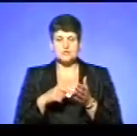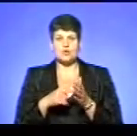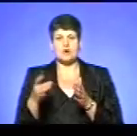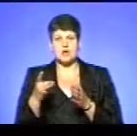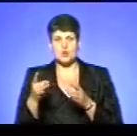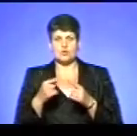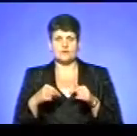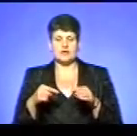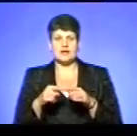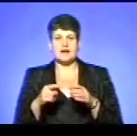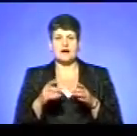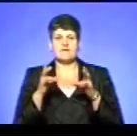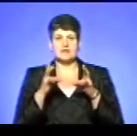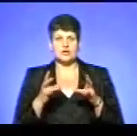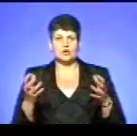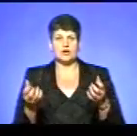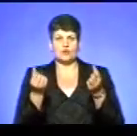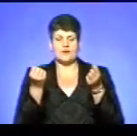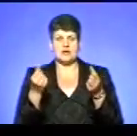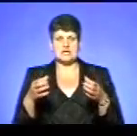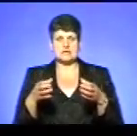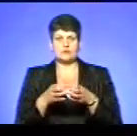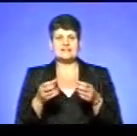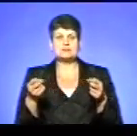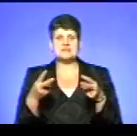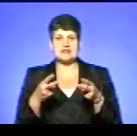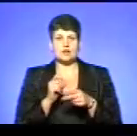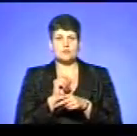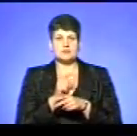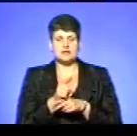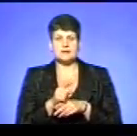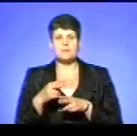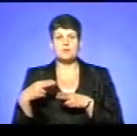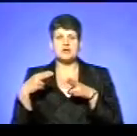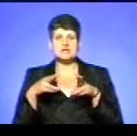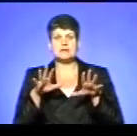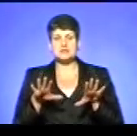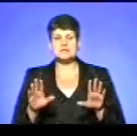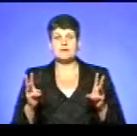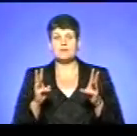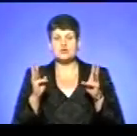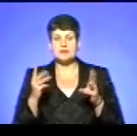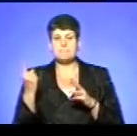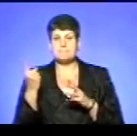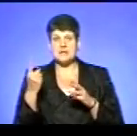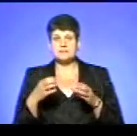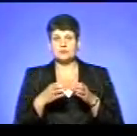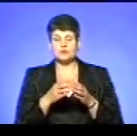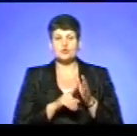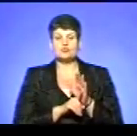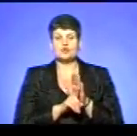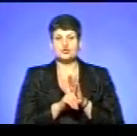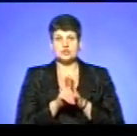а також аварійно-рятувального загону спеціального призначення. По прибуттю до місця пожежі, перший підрозділ розпочав,